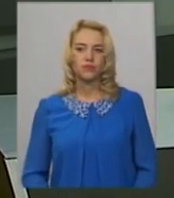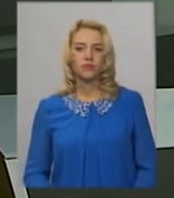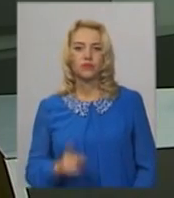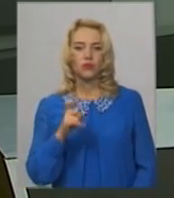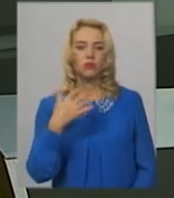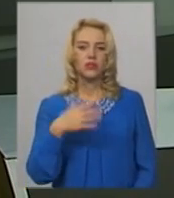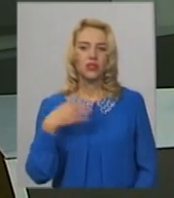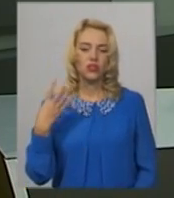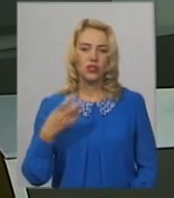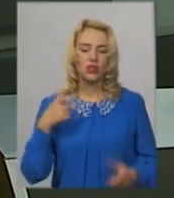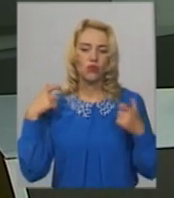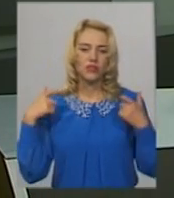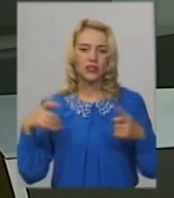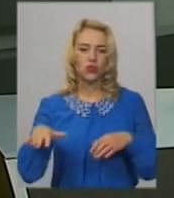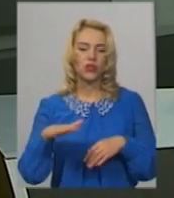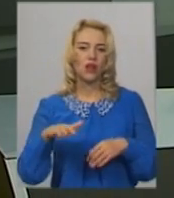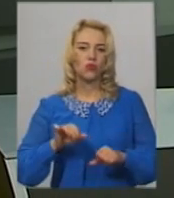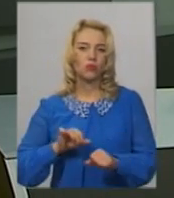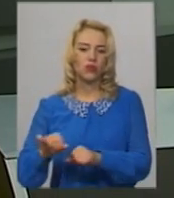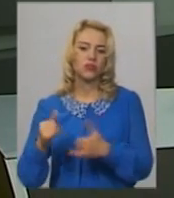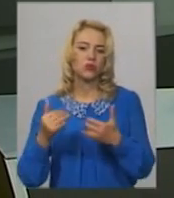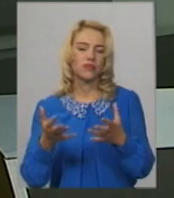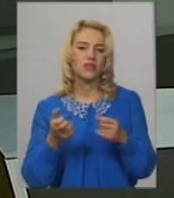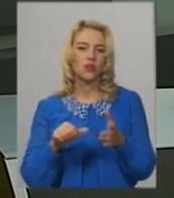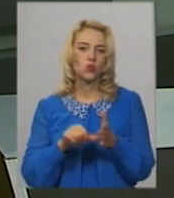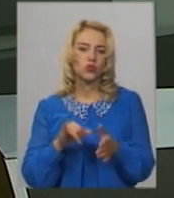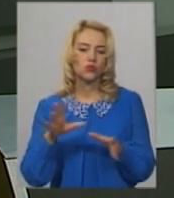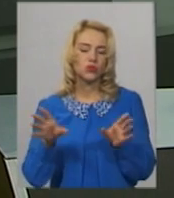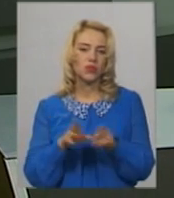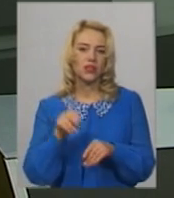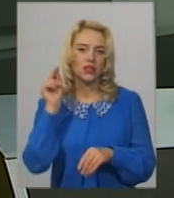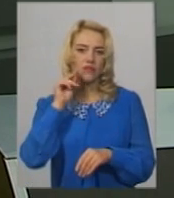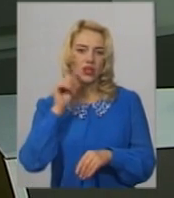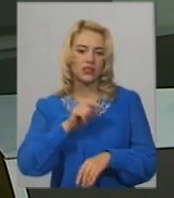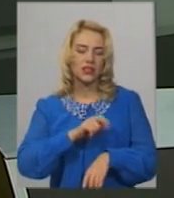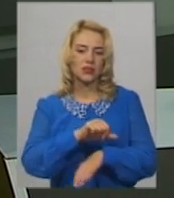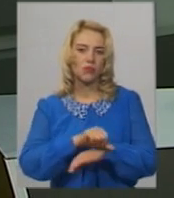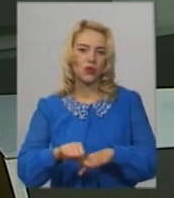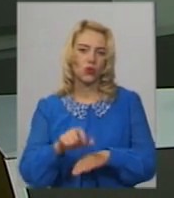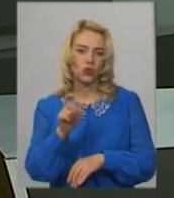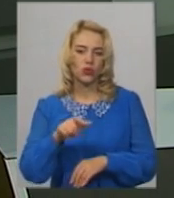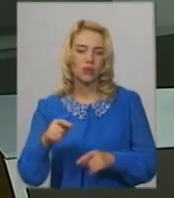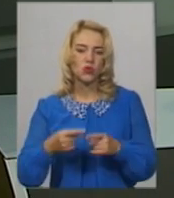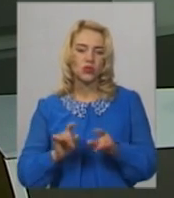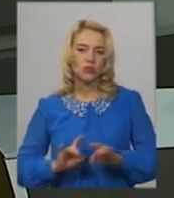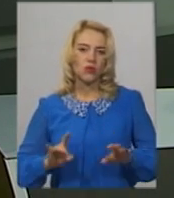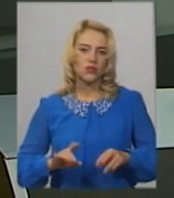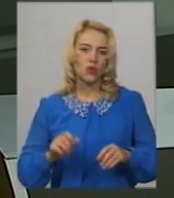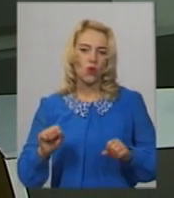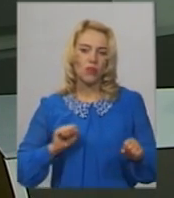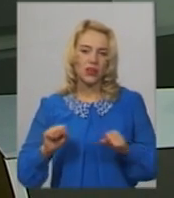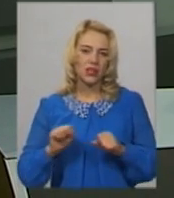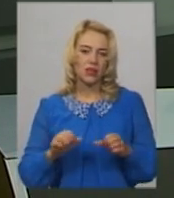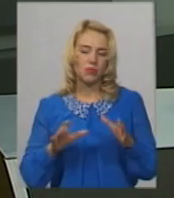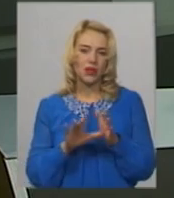154 офіцери територіальної оборони сьогодні взяли участь у спільних навчаннях з прикордонниками. Про це розповів командир бригади